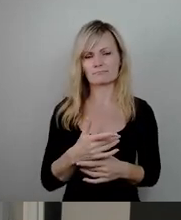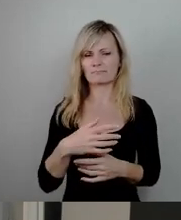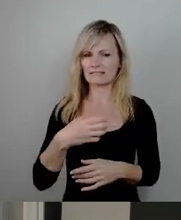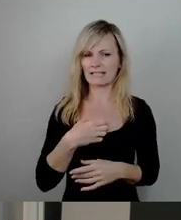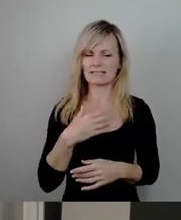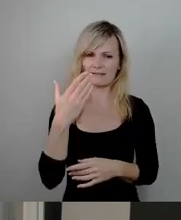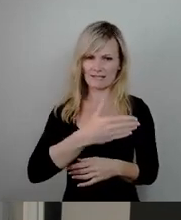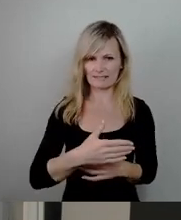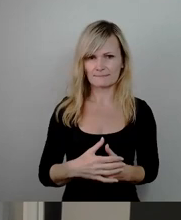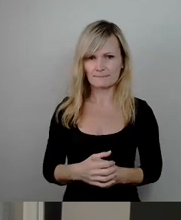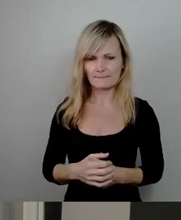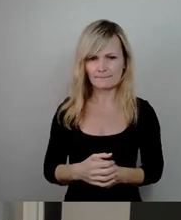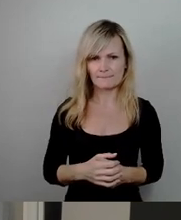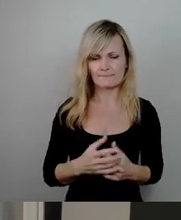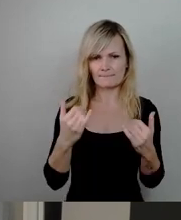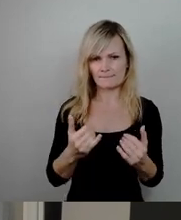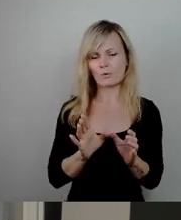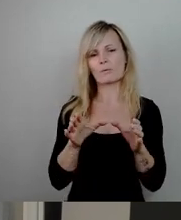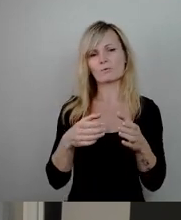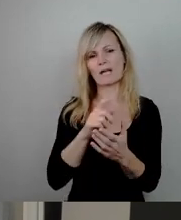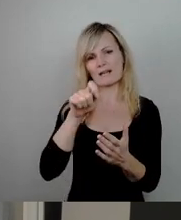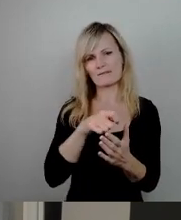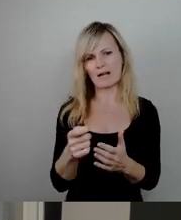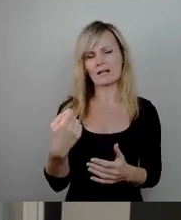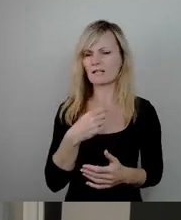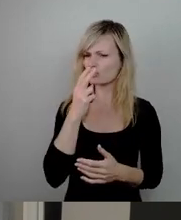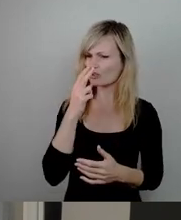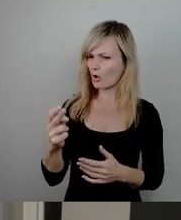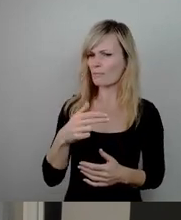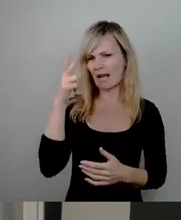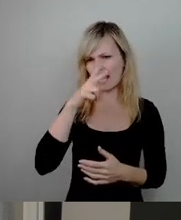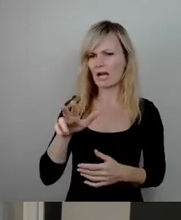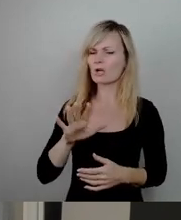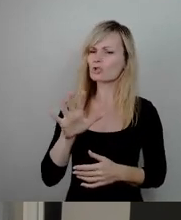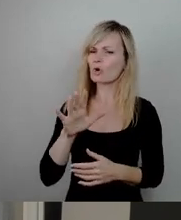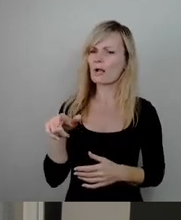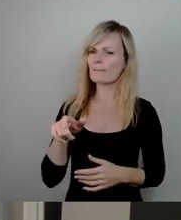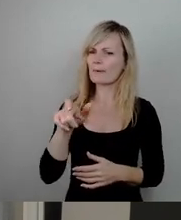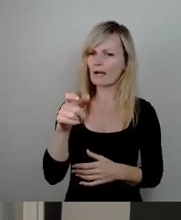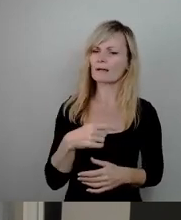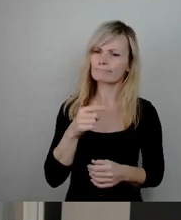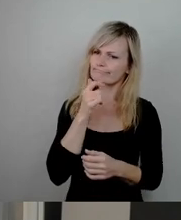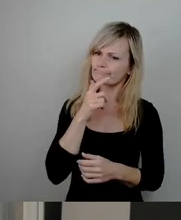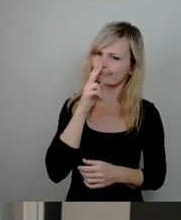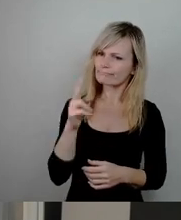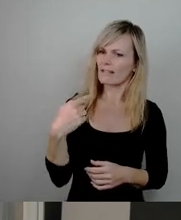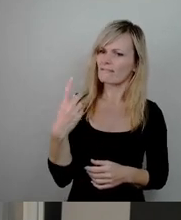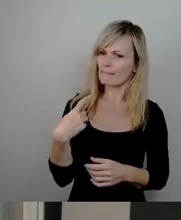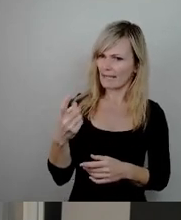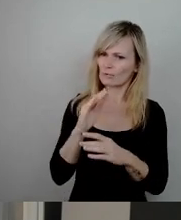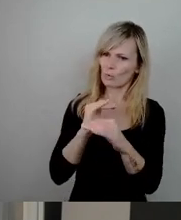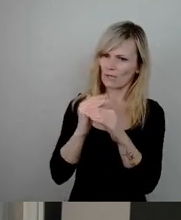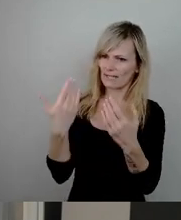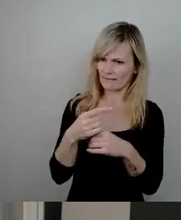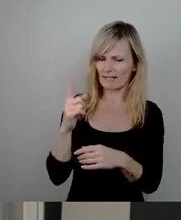hatten wir ja Kommunalwahl und Herr Schollbach, da gucke ich Sie mal mit einem Lächeln an. Wir waren ja Kollegen im Wahlkreis und Sie haben sich natürlich sehr